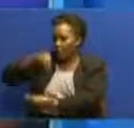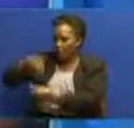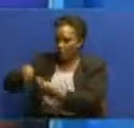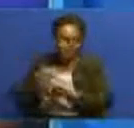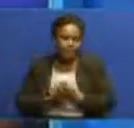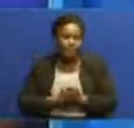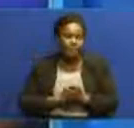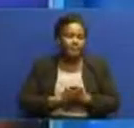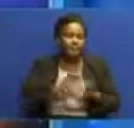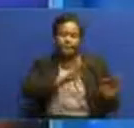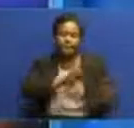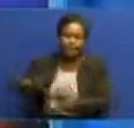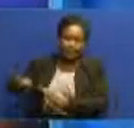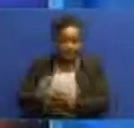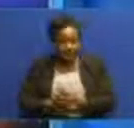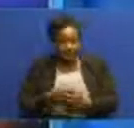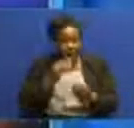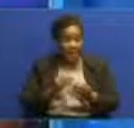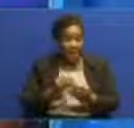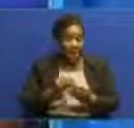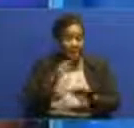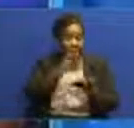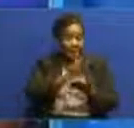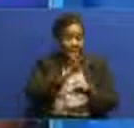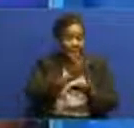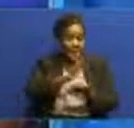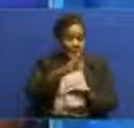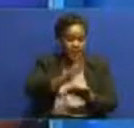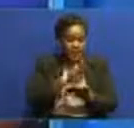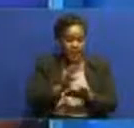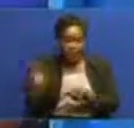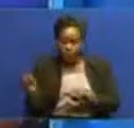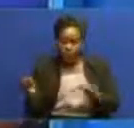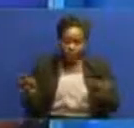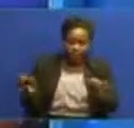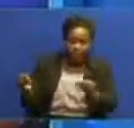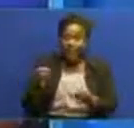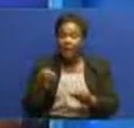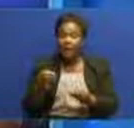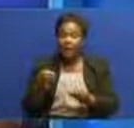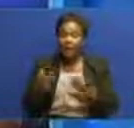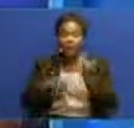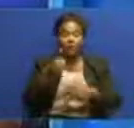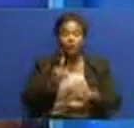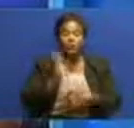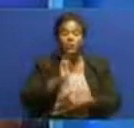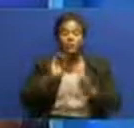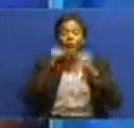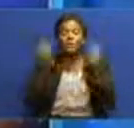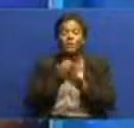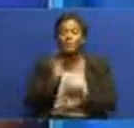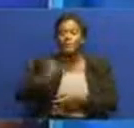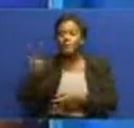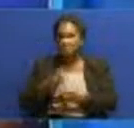wakabili viongozi tisa wachama cha demokrasia na maendeleo cha dema imeendelea tena hileo katika mahakama ya hakimumkazi kisutu ambapo